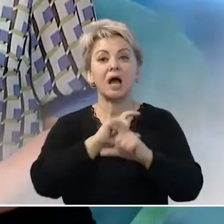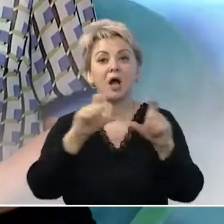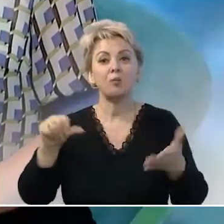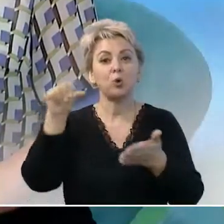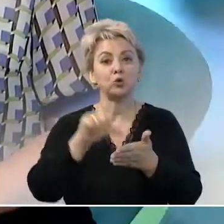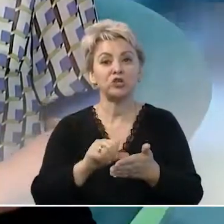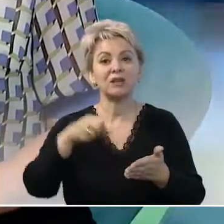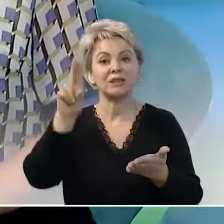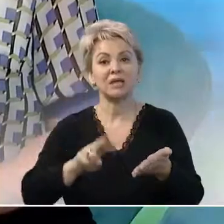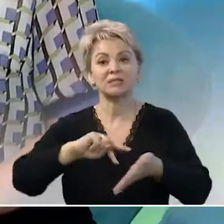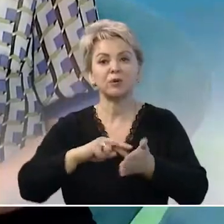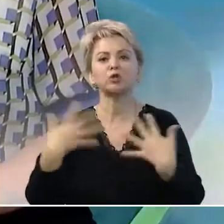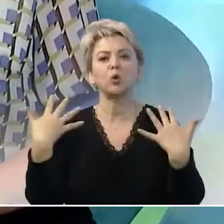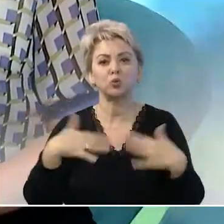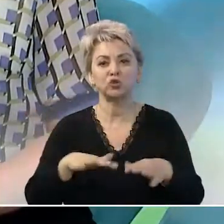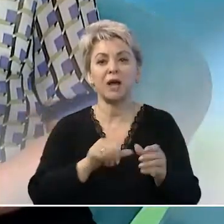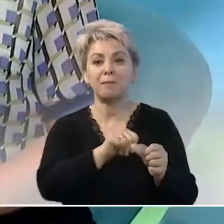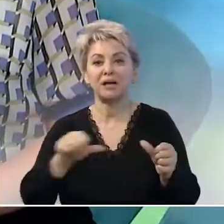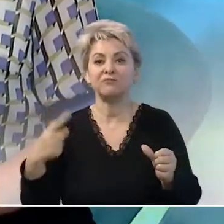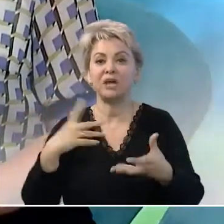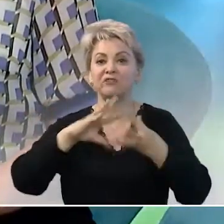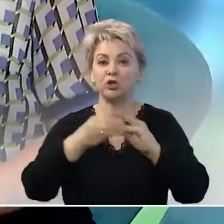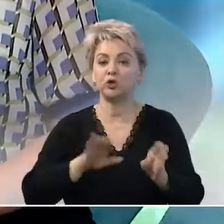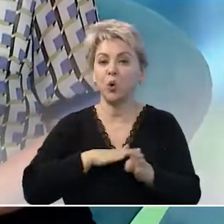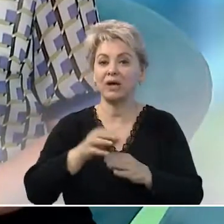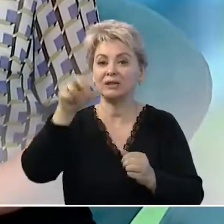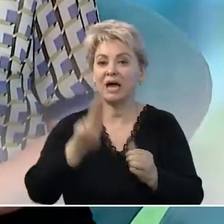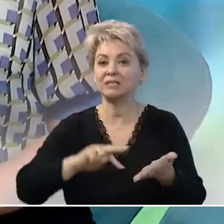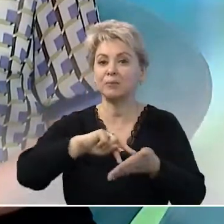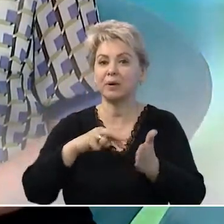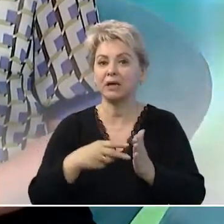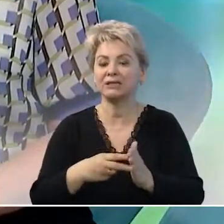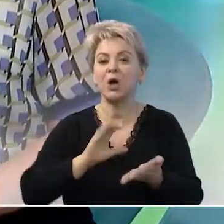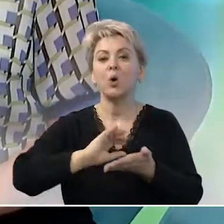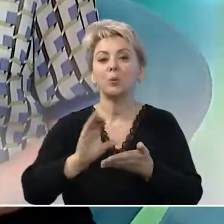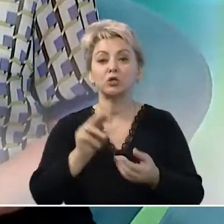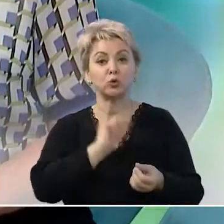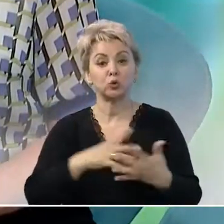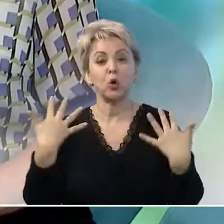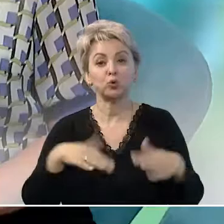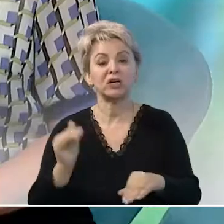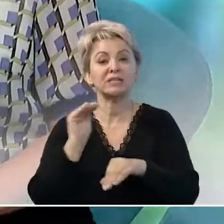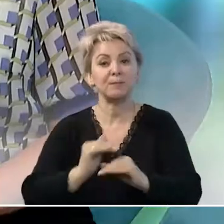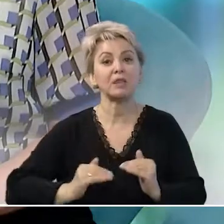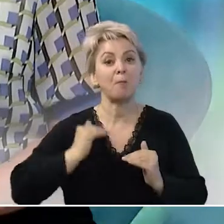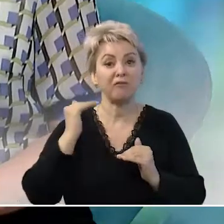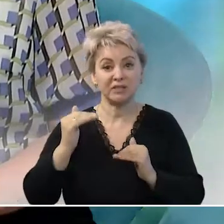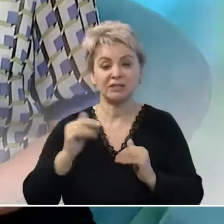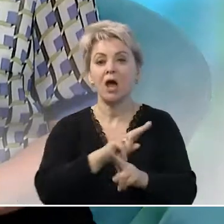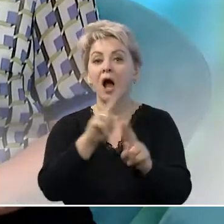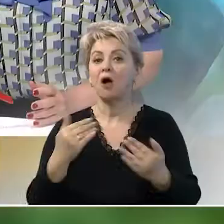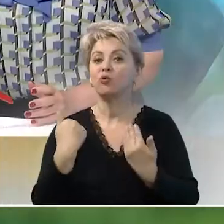компаний, участников нацпроекта, уже подводят первые итоги реализации нацпроекта. И производительность труда уже заметно повысилась.